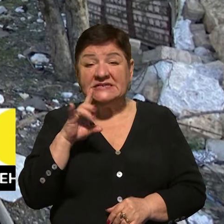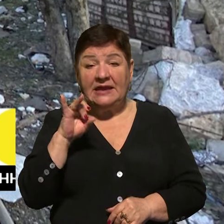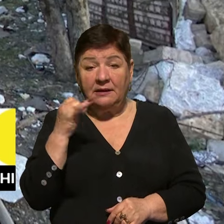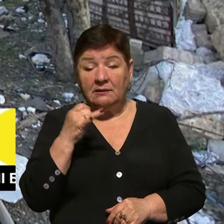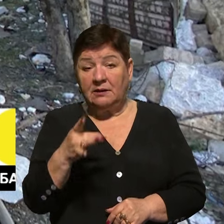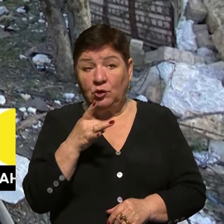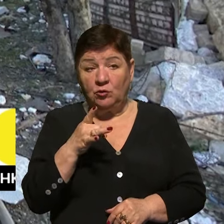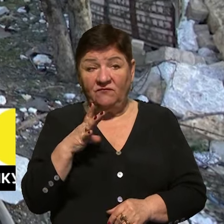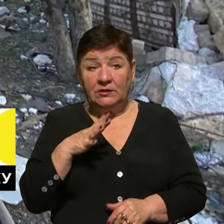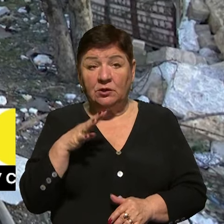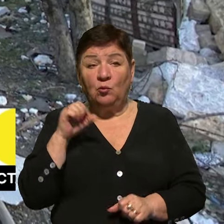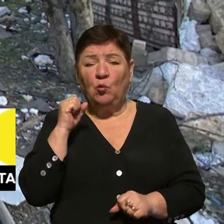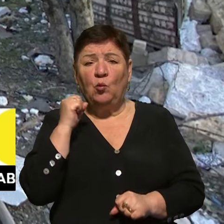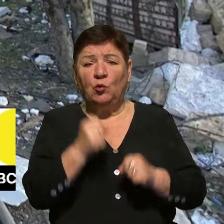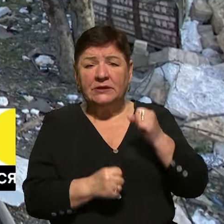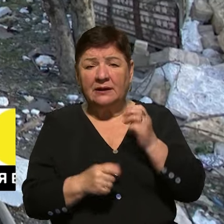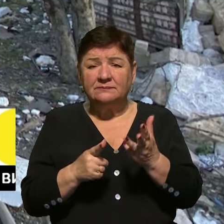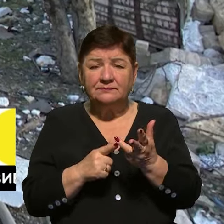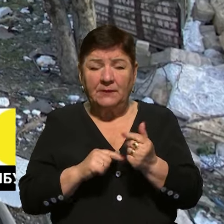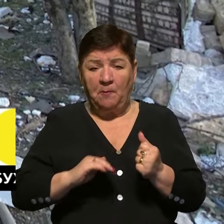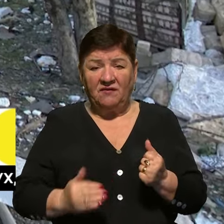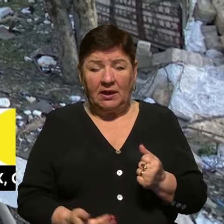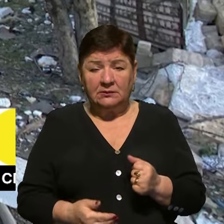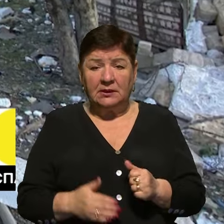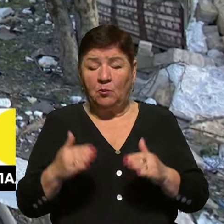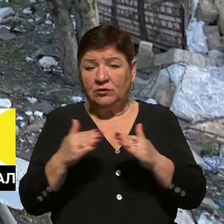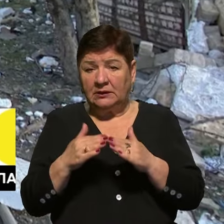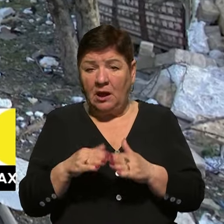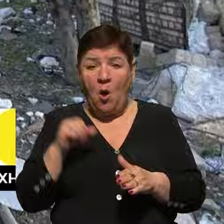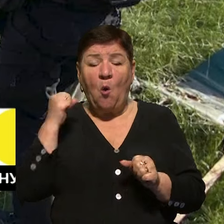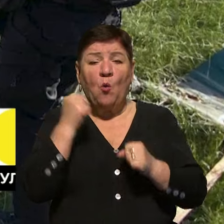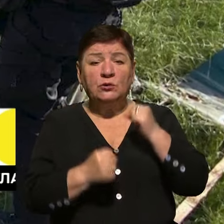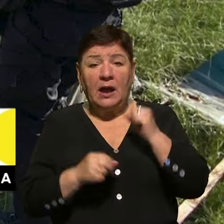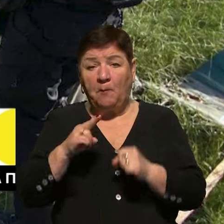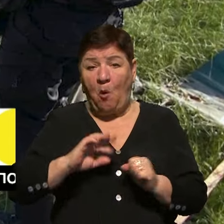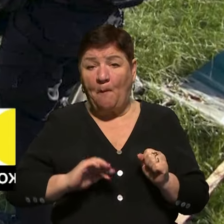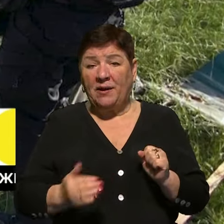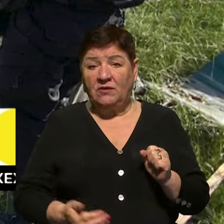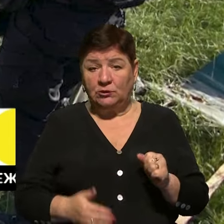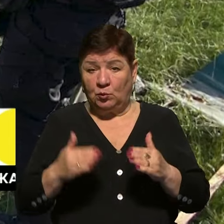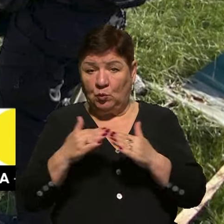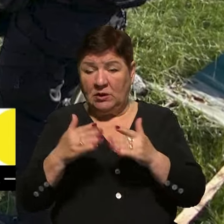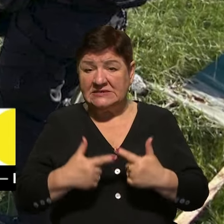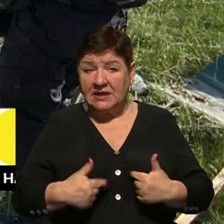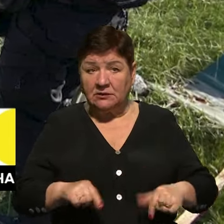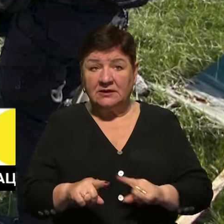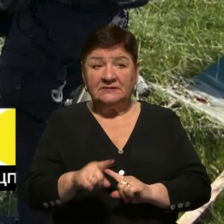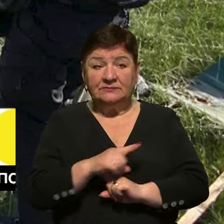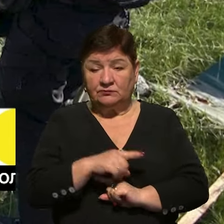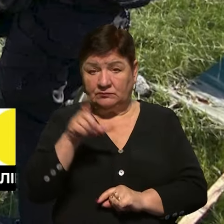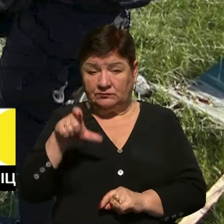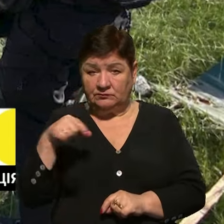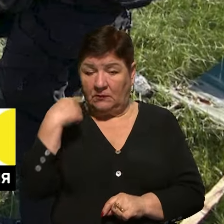було поскоджена значна кількість приватних будинків. Удар прийшовся саме по приватному сектору. Дійсно загинула цивільна